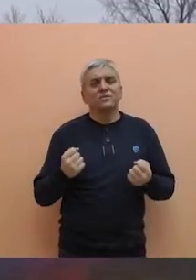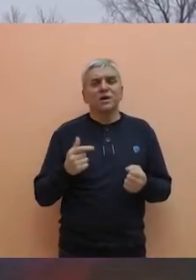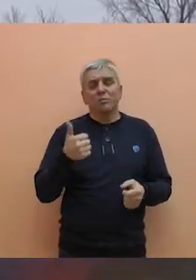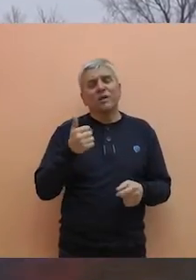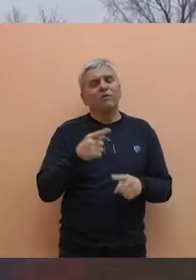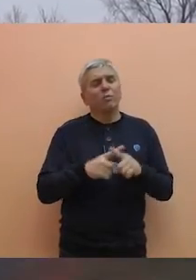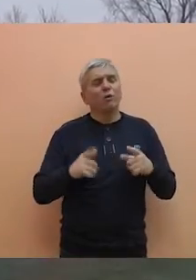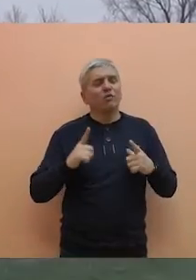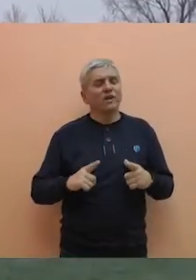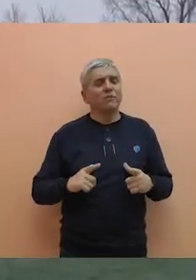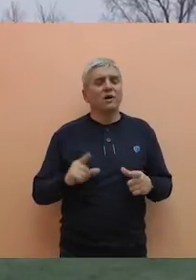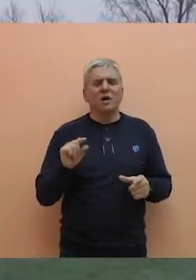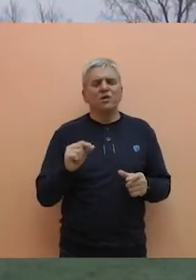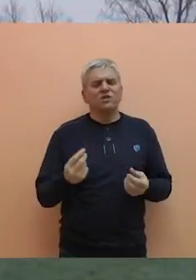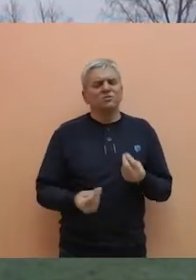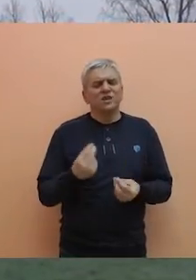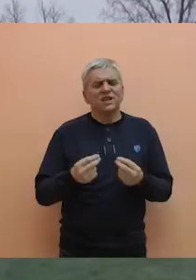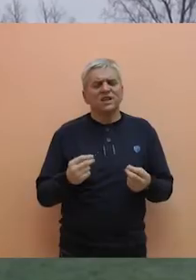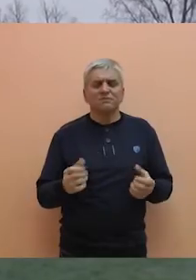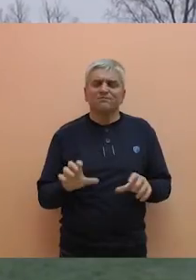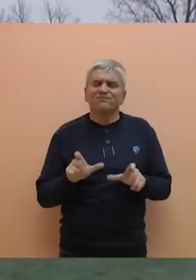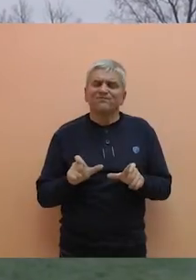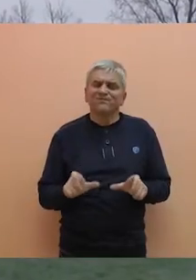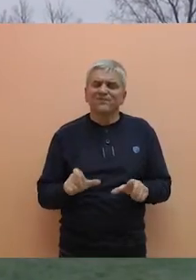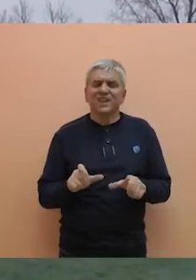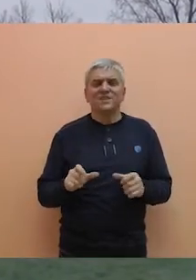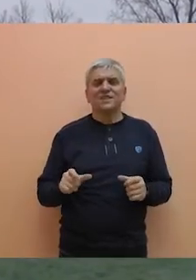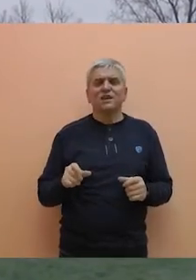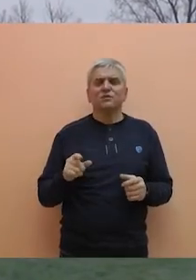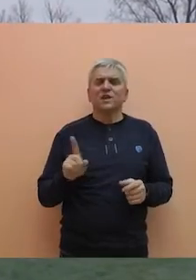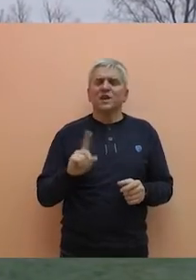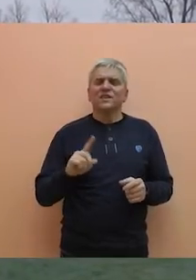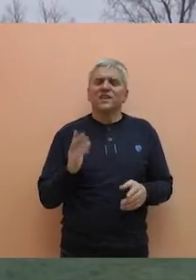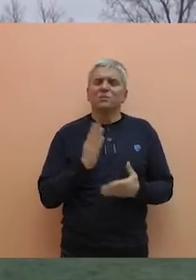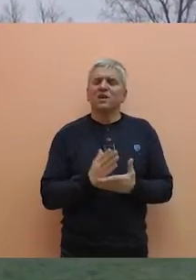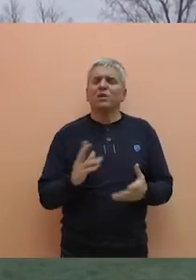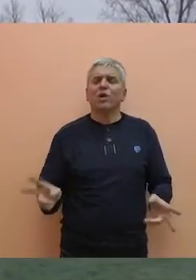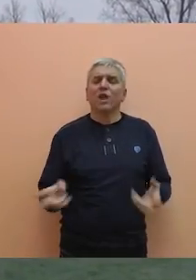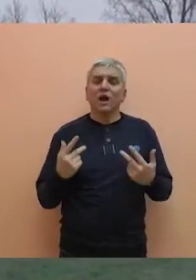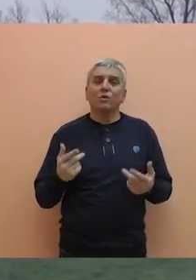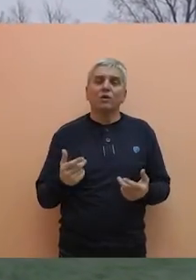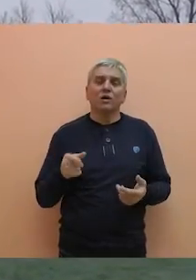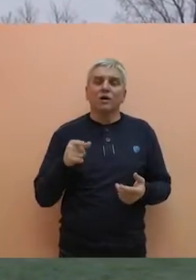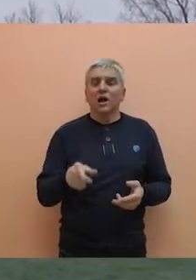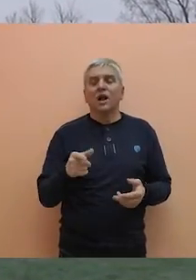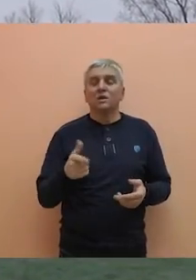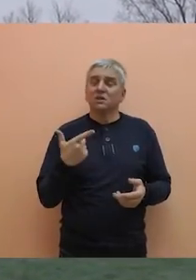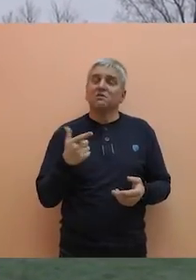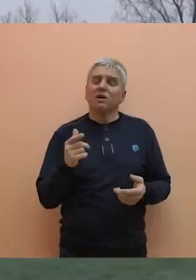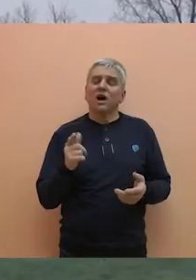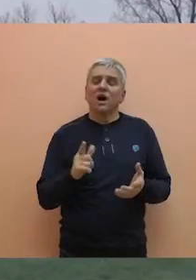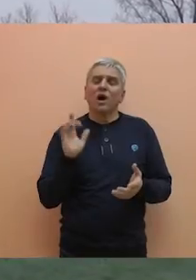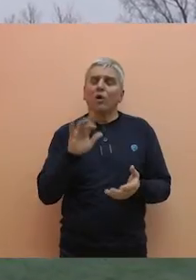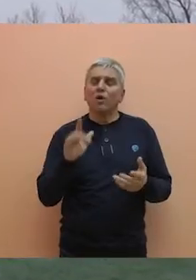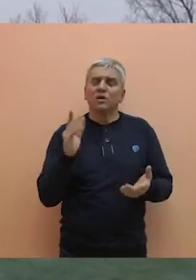ali eto, prvo povremene smo igrali malo stegnuto, prvo kola je. Nije lako bilo, ali eto, na vreme smo